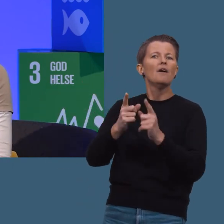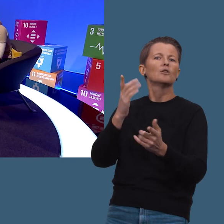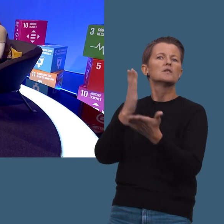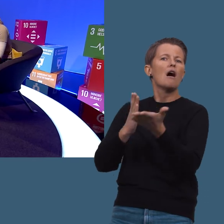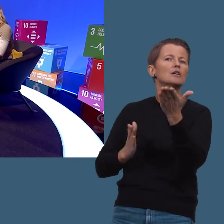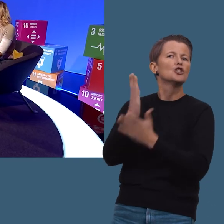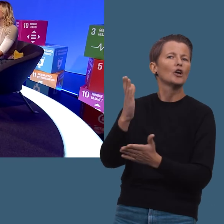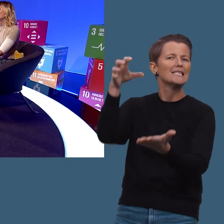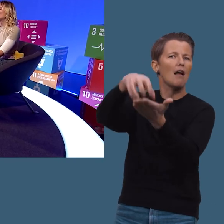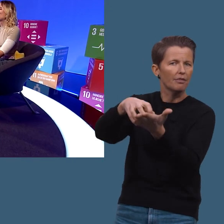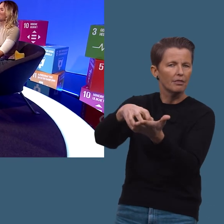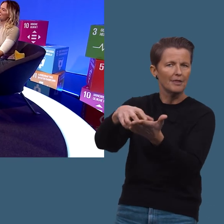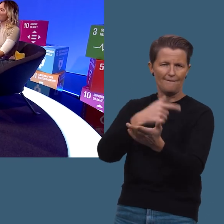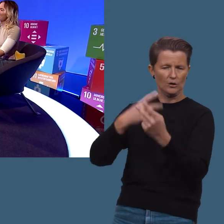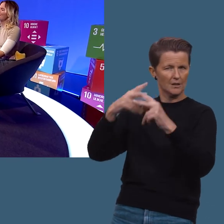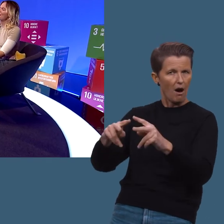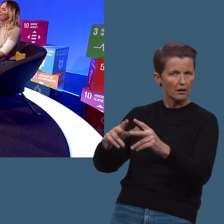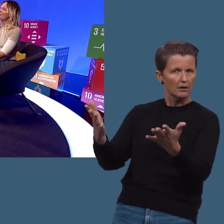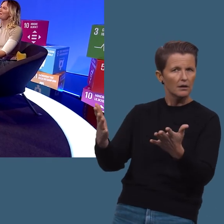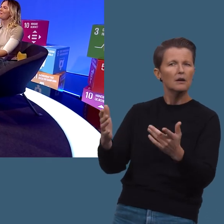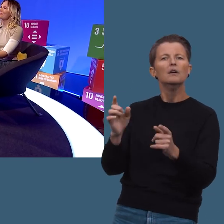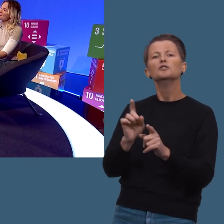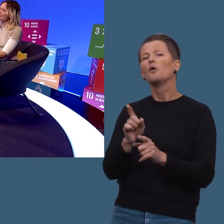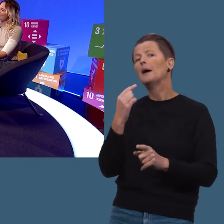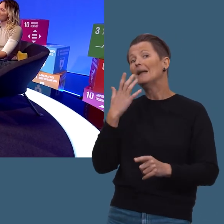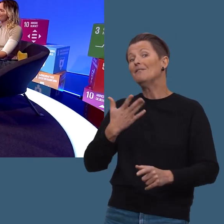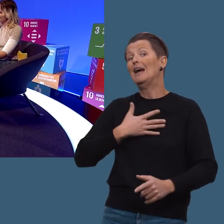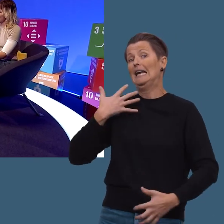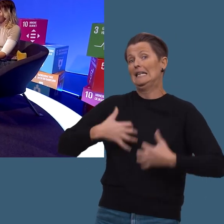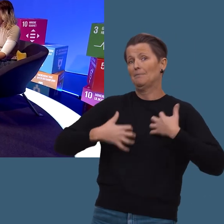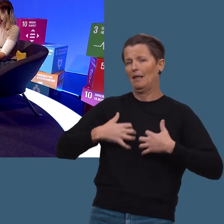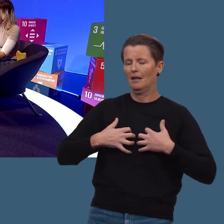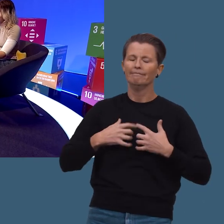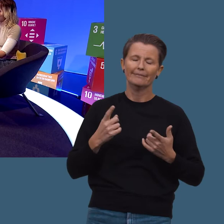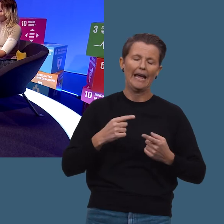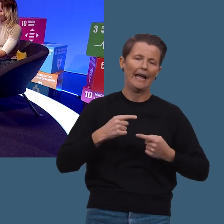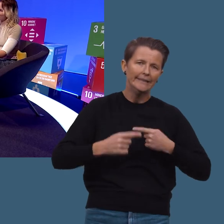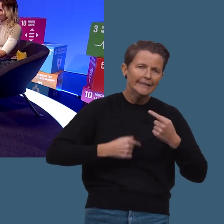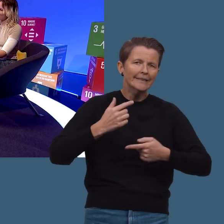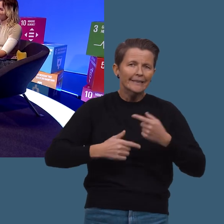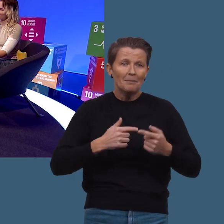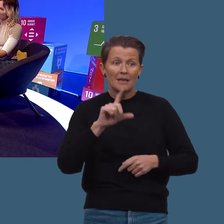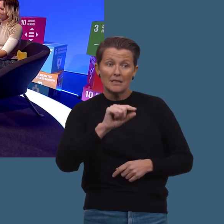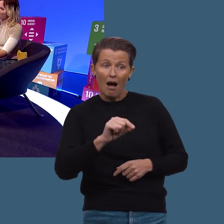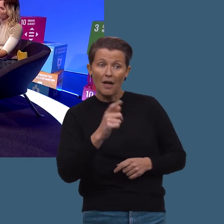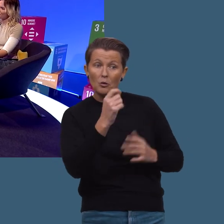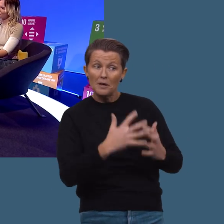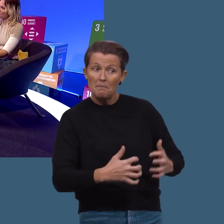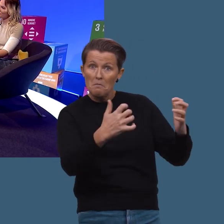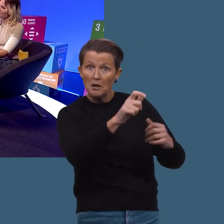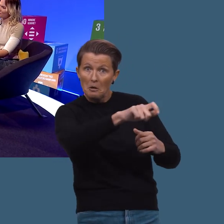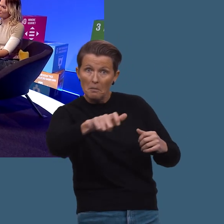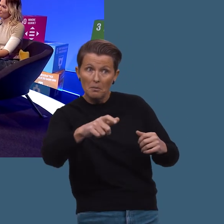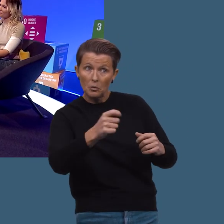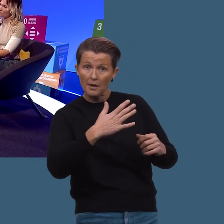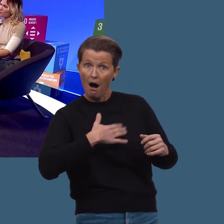saksøke staten som svar. Så det blir veldig spennende. Dette ruller og går videre. Shana, er det noen